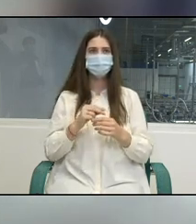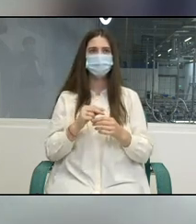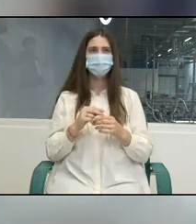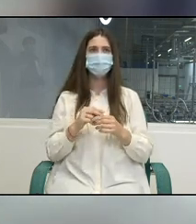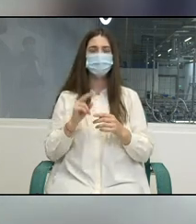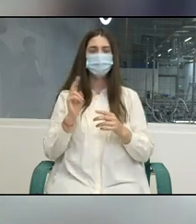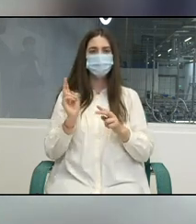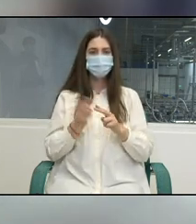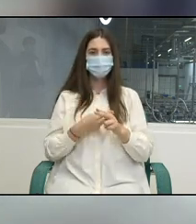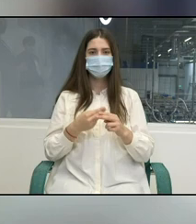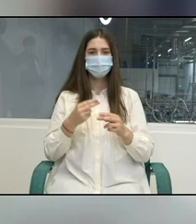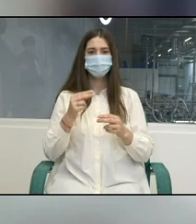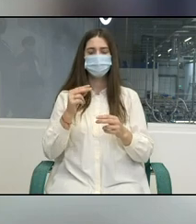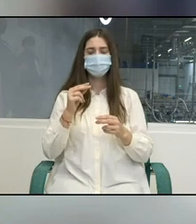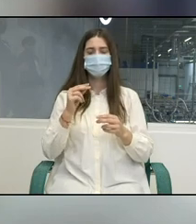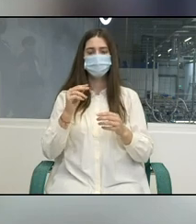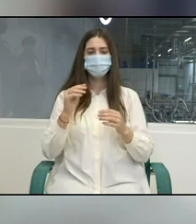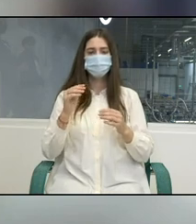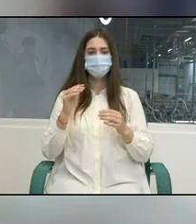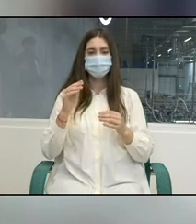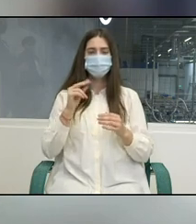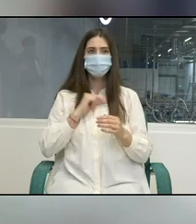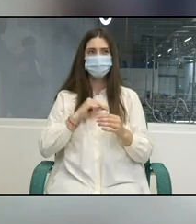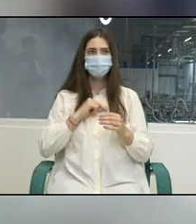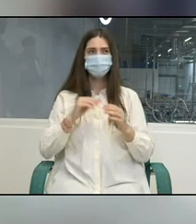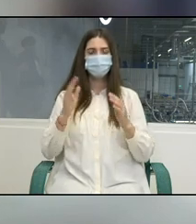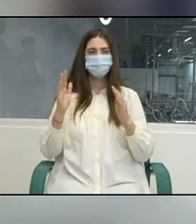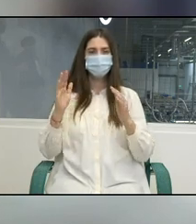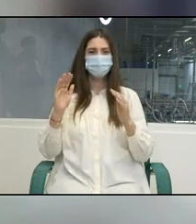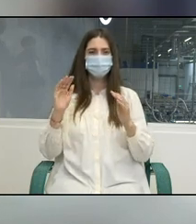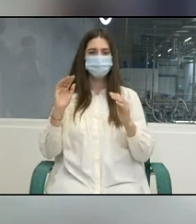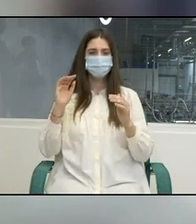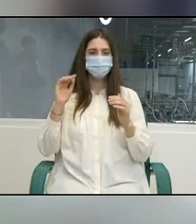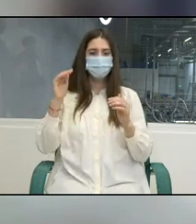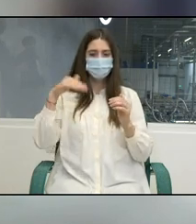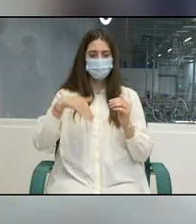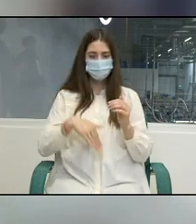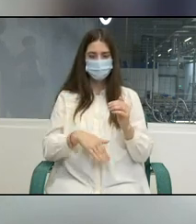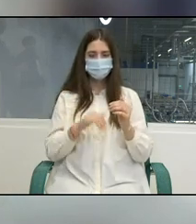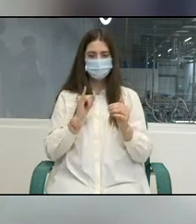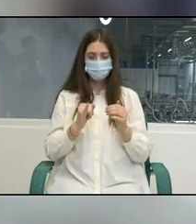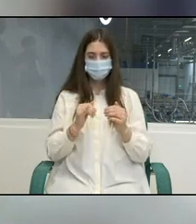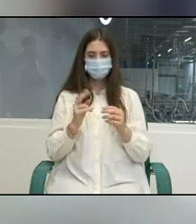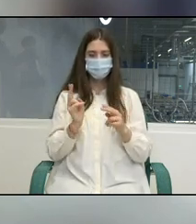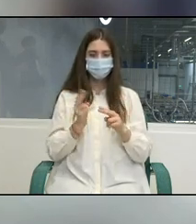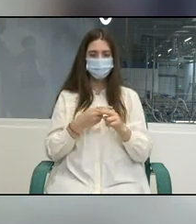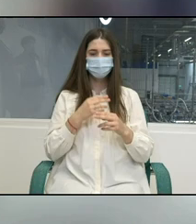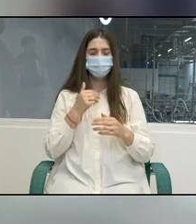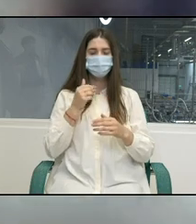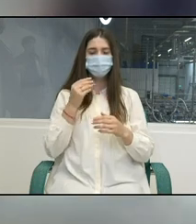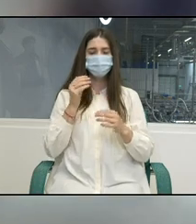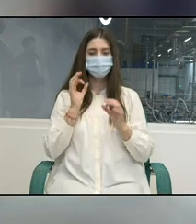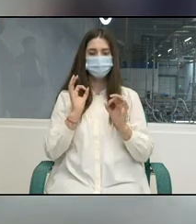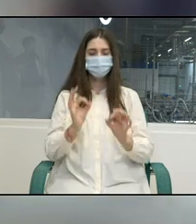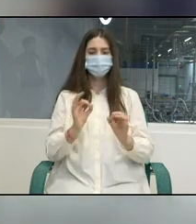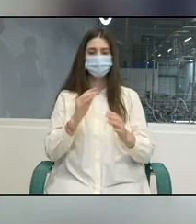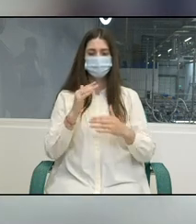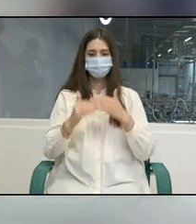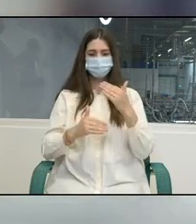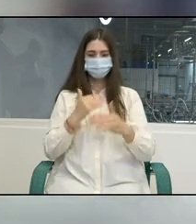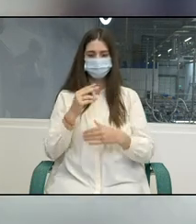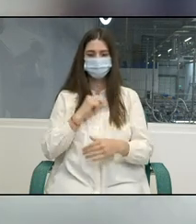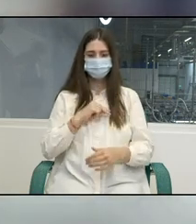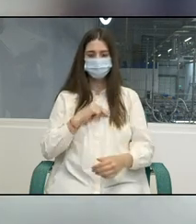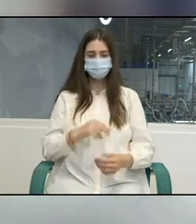scăzută și provocări referitare la durabilitatea și acoperirea sistemului de protecție socială. Pandemia de COVID-19 a